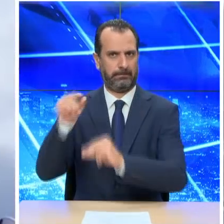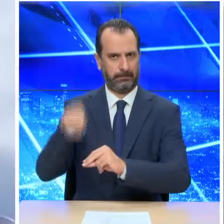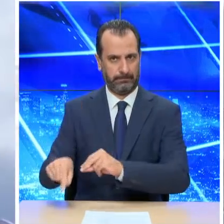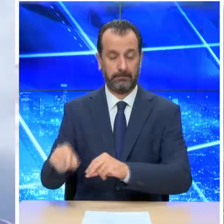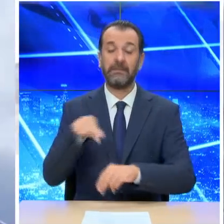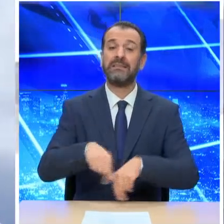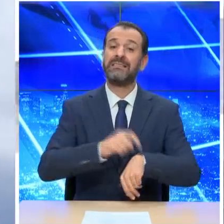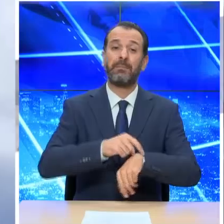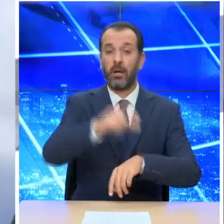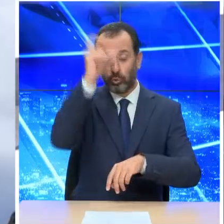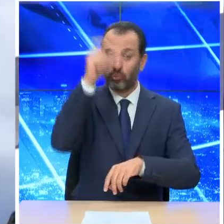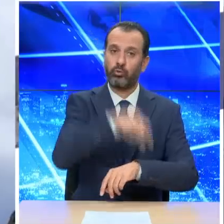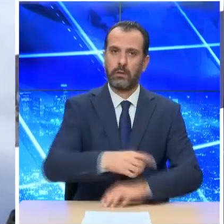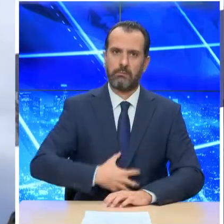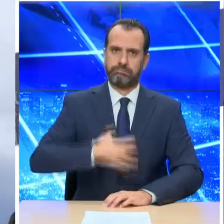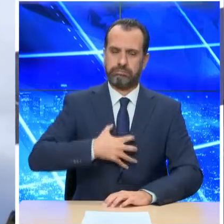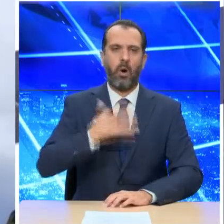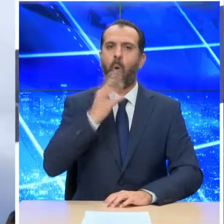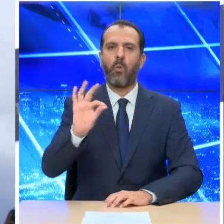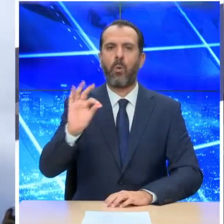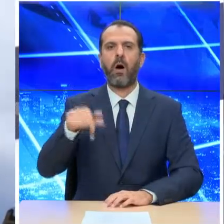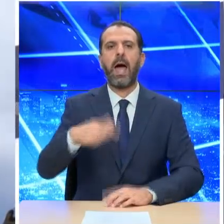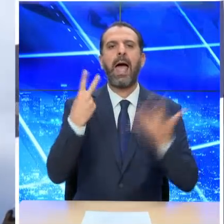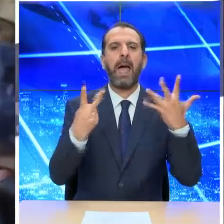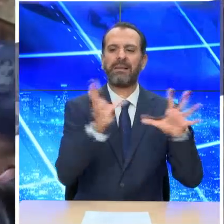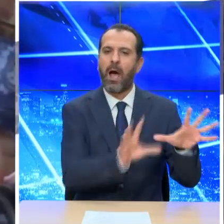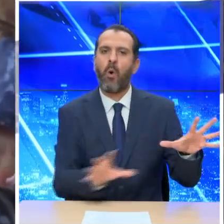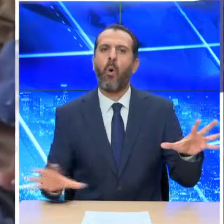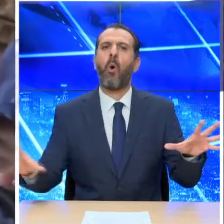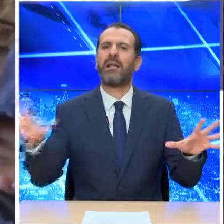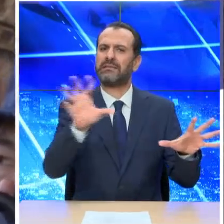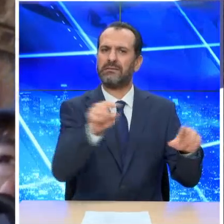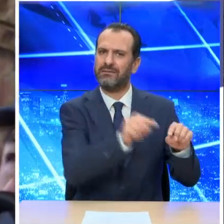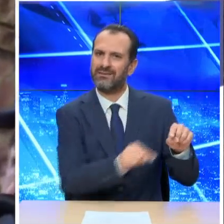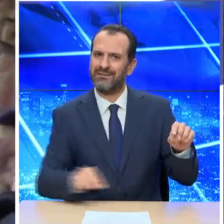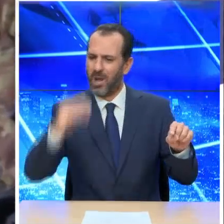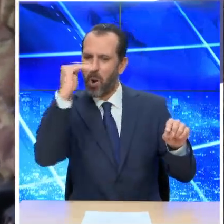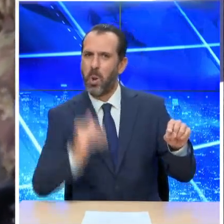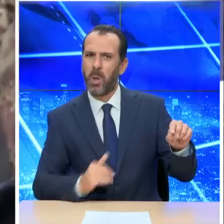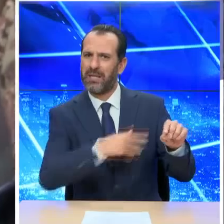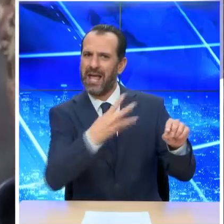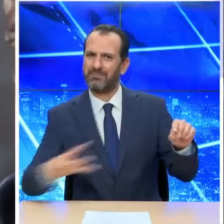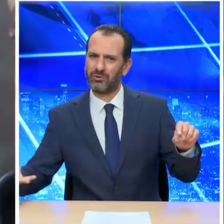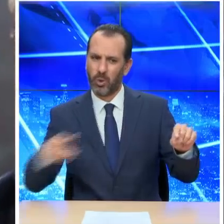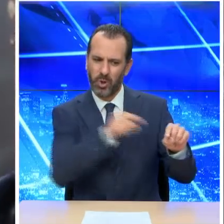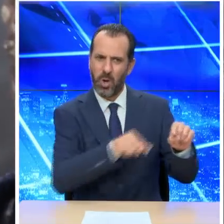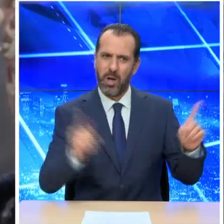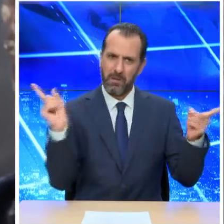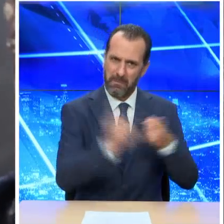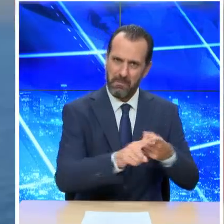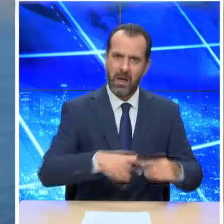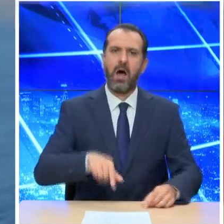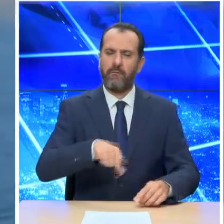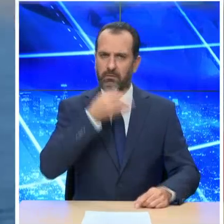ίδια ώρα πάντως οι Τούρκοι εμφανώς ενοχλημένοι από την συνάντηση μεντεπτά στην Κορσική συνεχίζουν τις προκλήσεις Λίγες ώρες μετά την